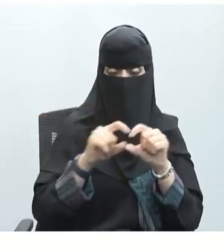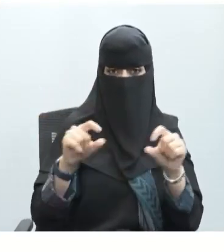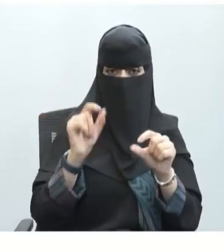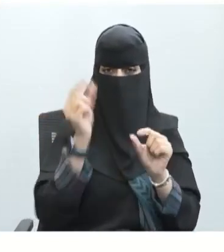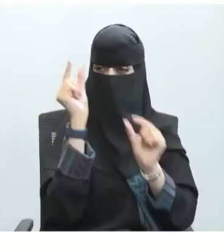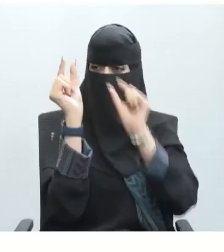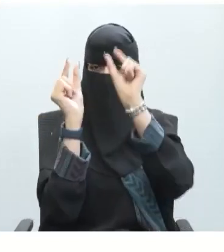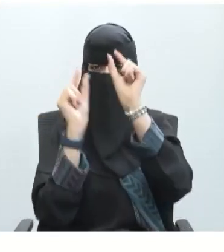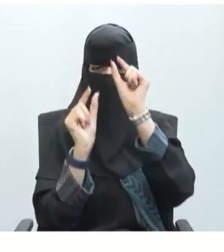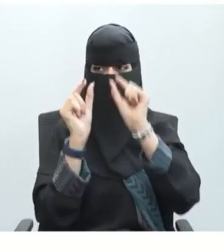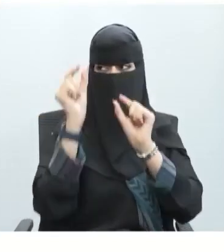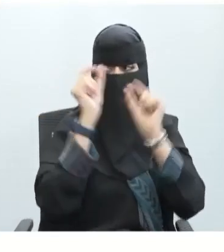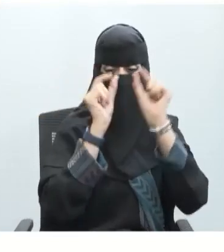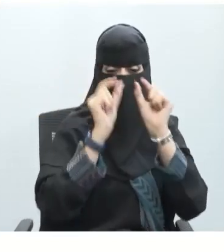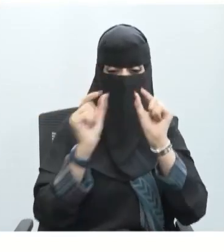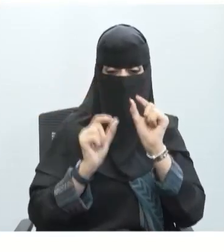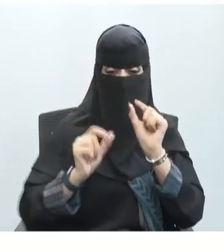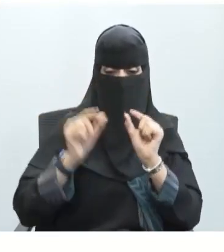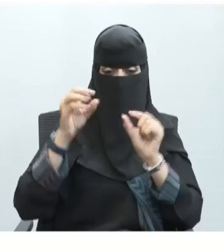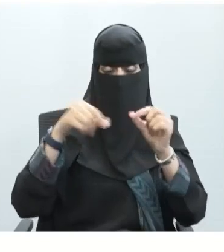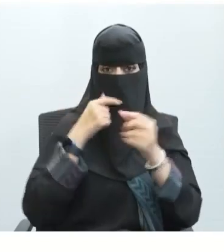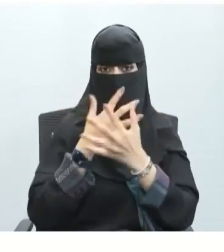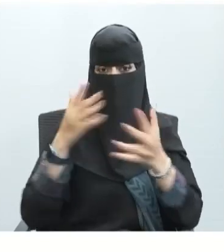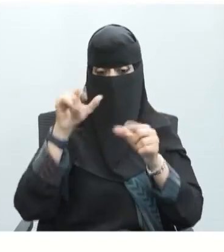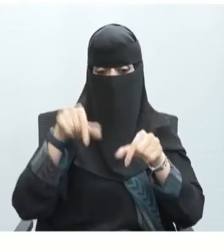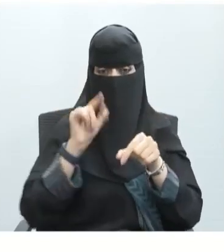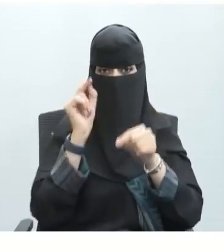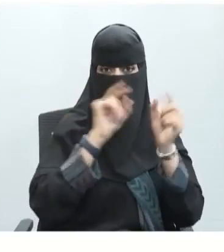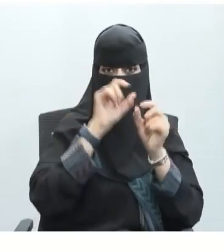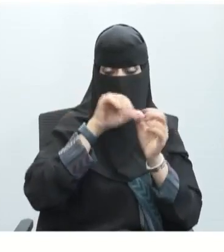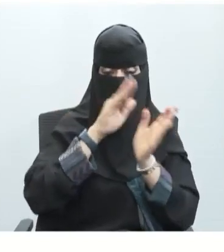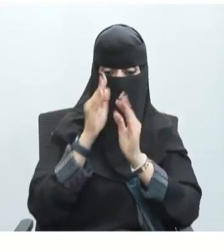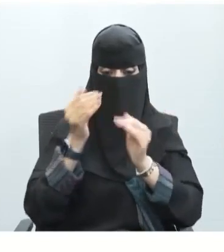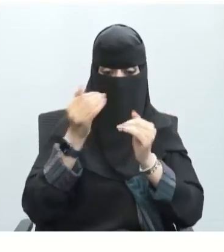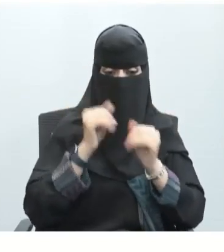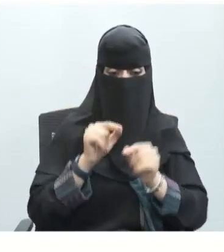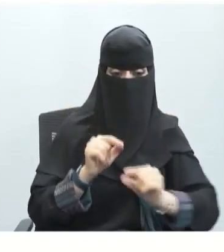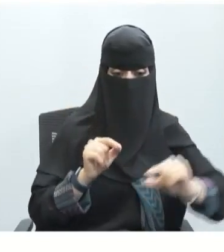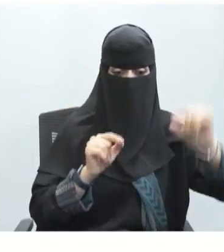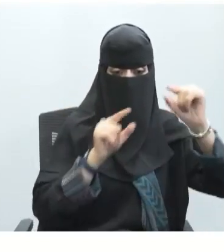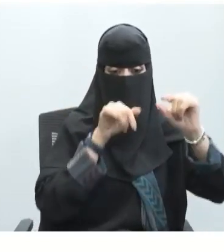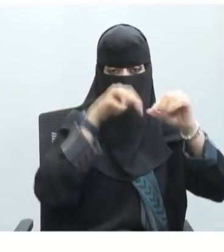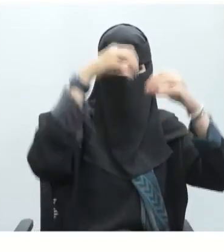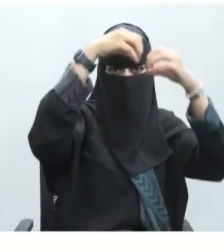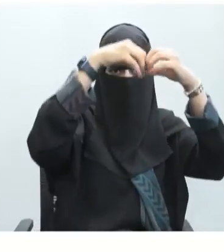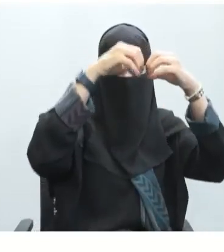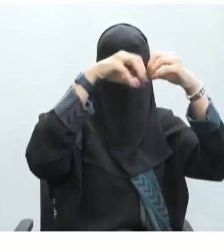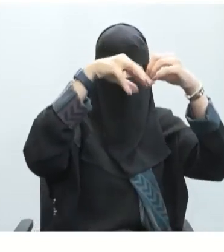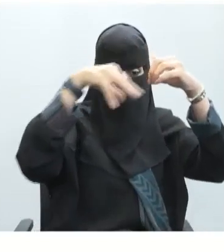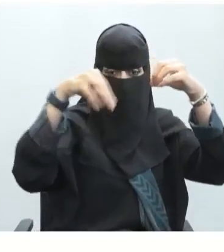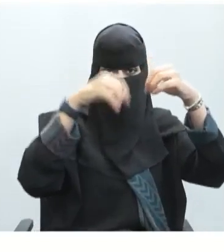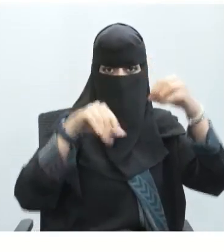حويصلات هذه الحويصلات مليئة بالنواقل العصبية هنا هذا الجزء العصبي وهنا الجزء